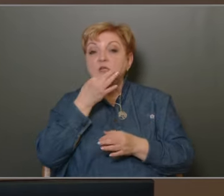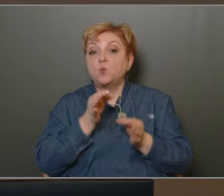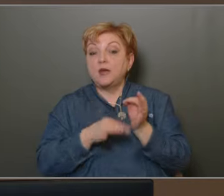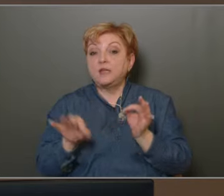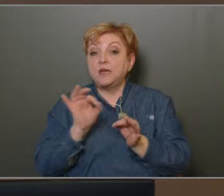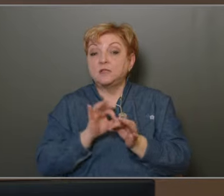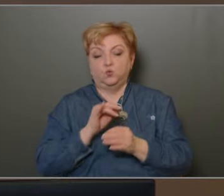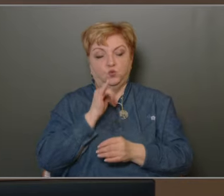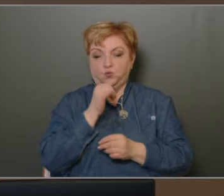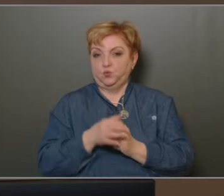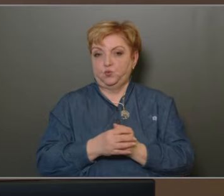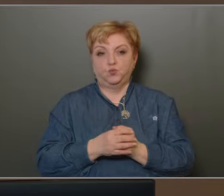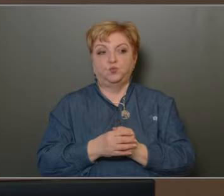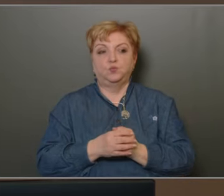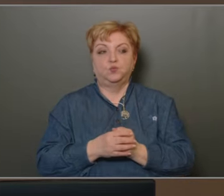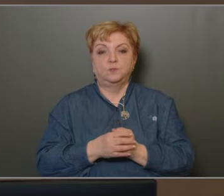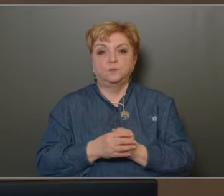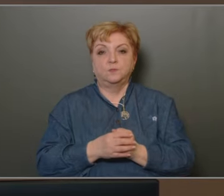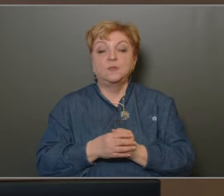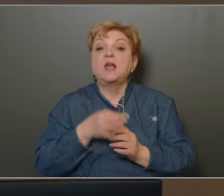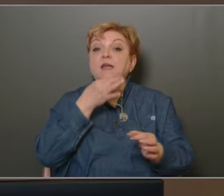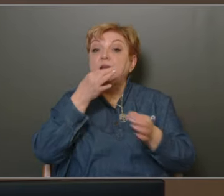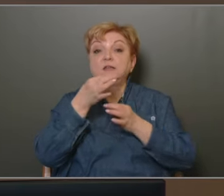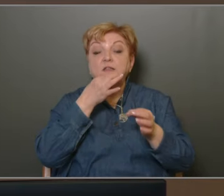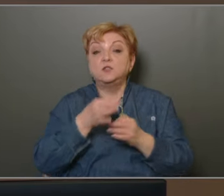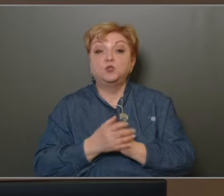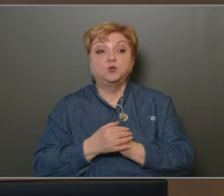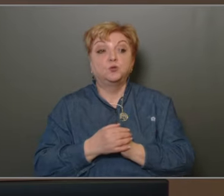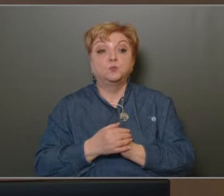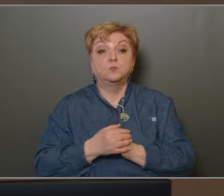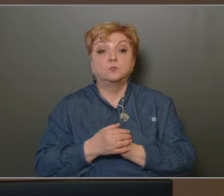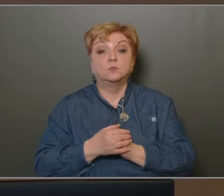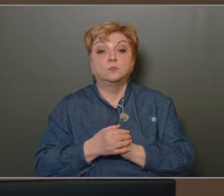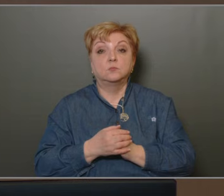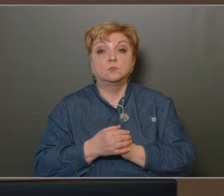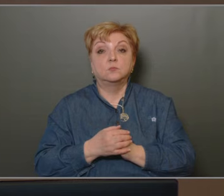szóbeli kiegészítés? Kérdés, van-e?